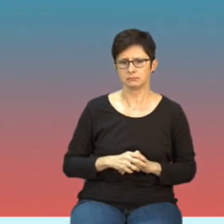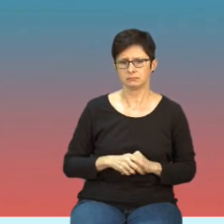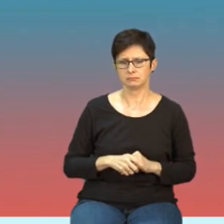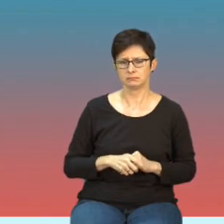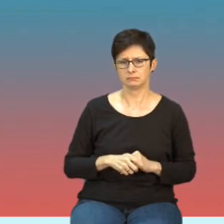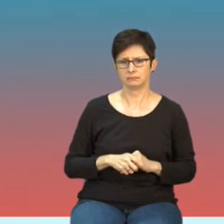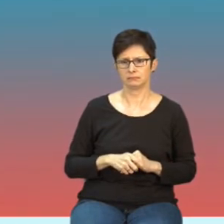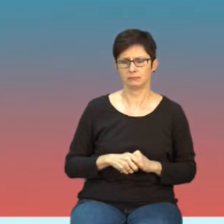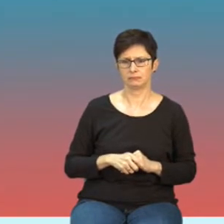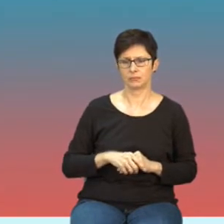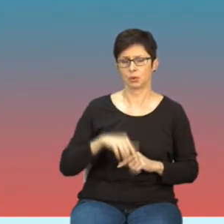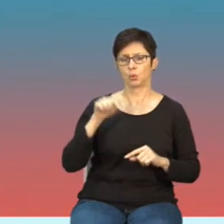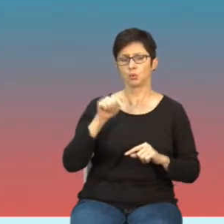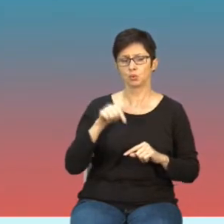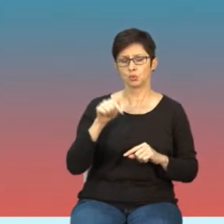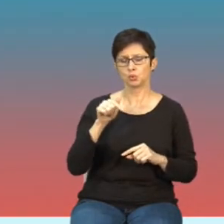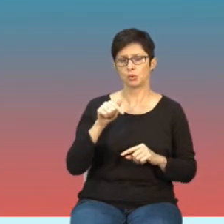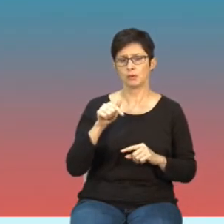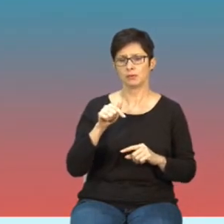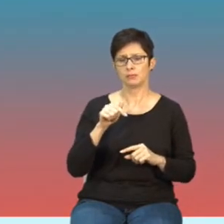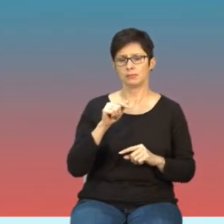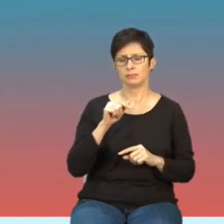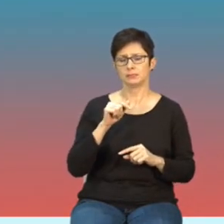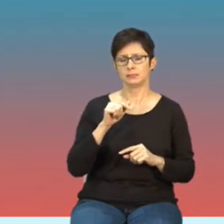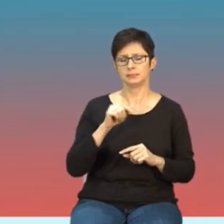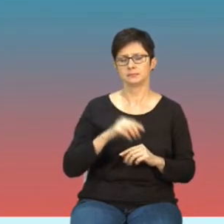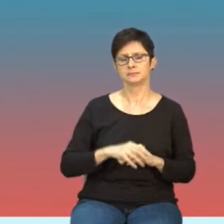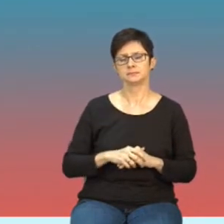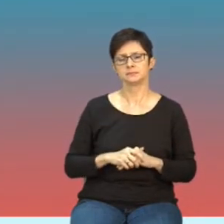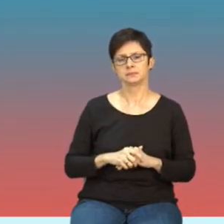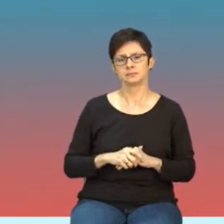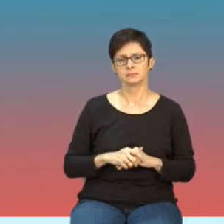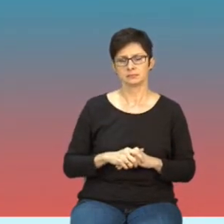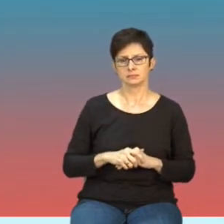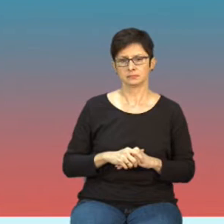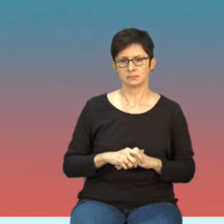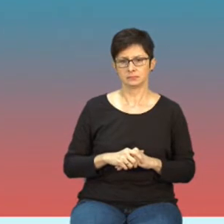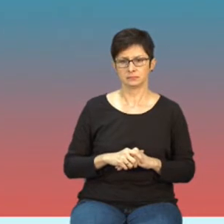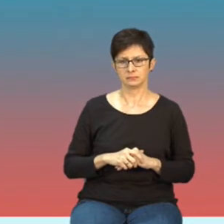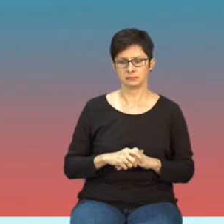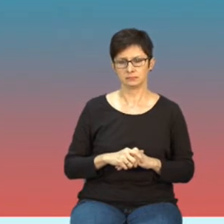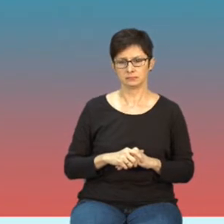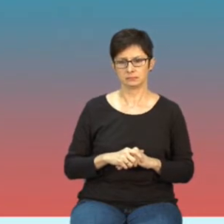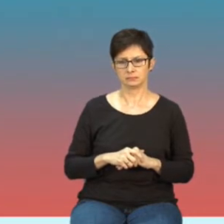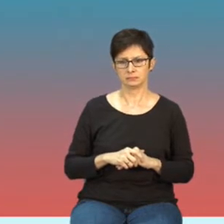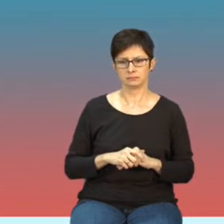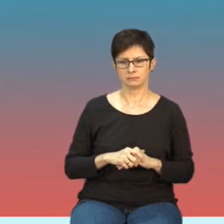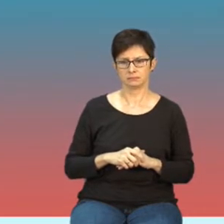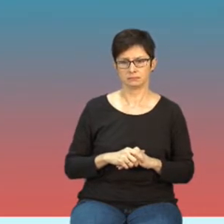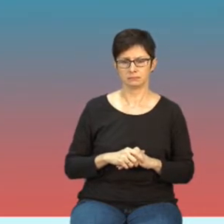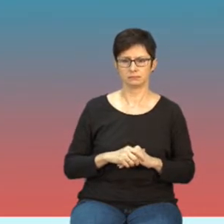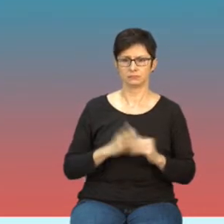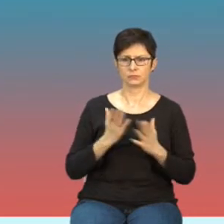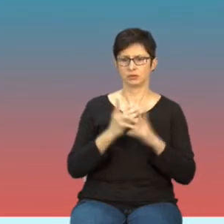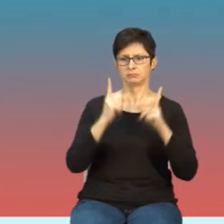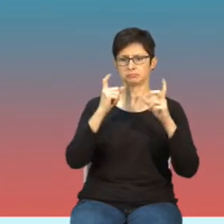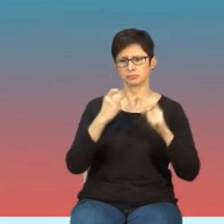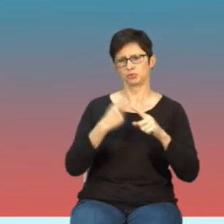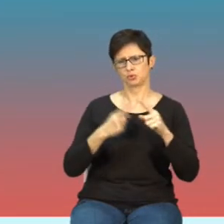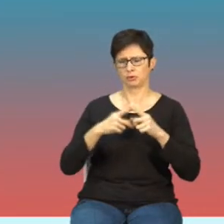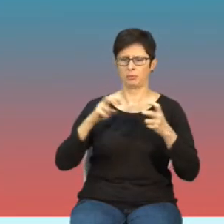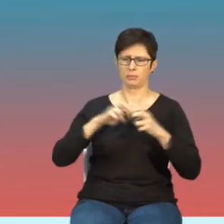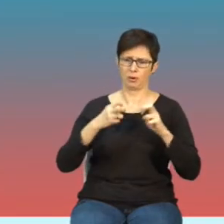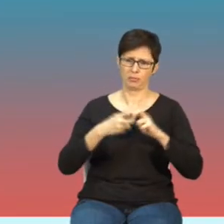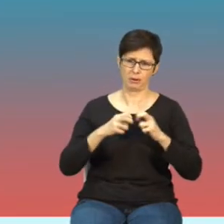I tutaj proszę Państwa no właśnie jak mówię zaczynają się te schody i zaczyna się to